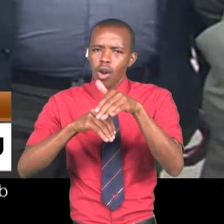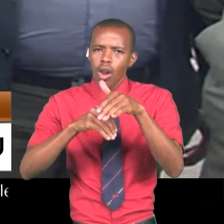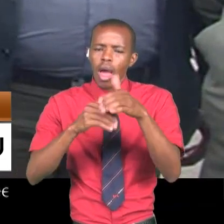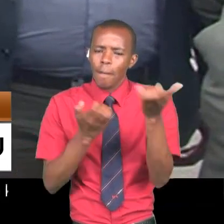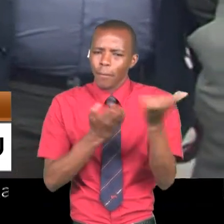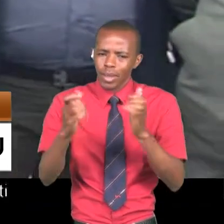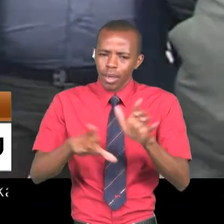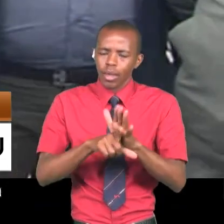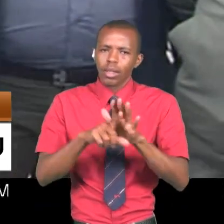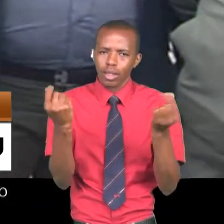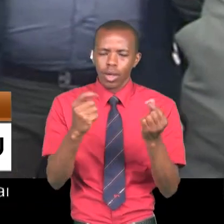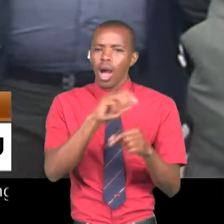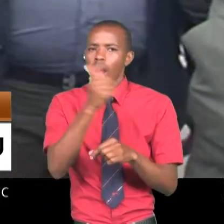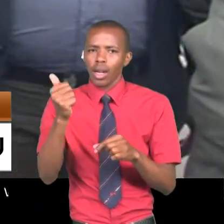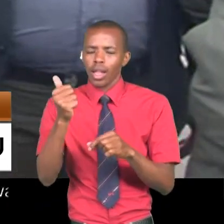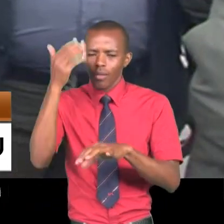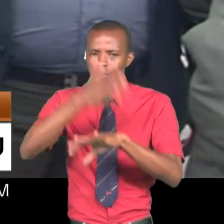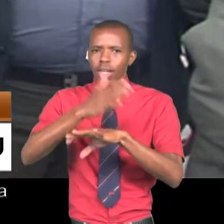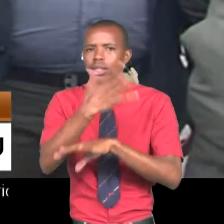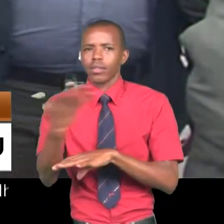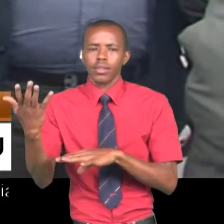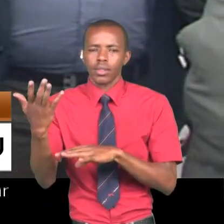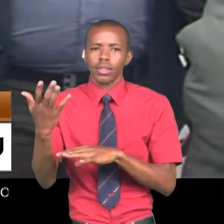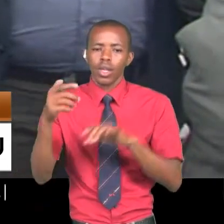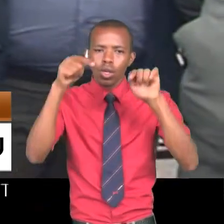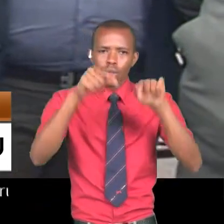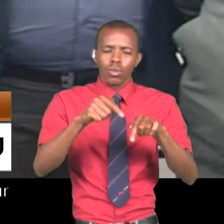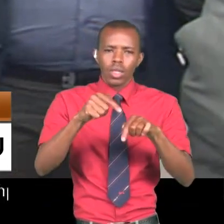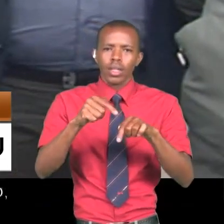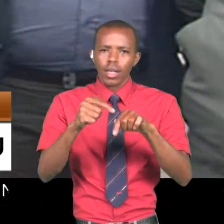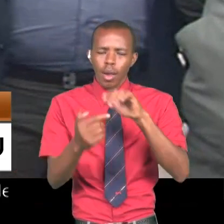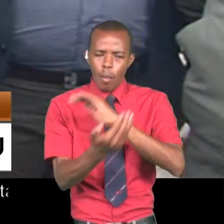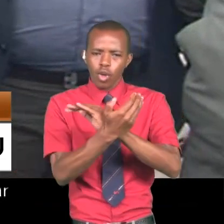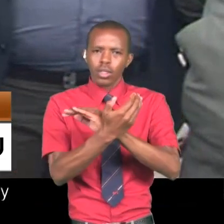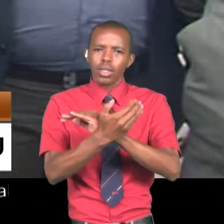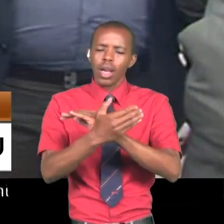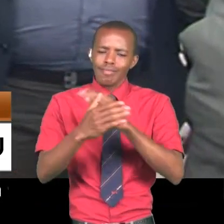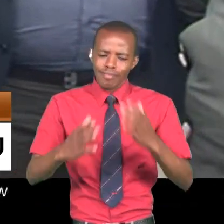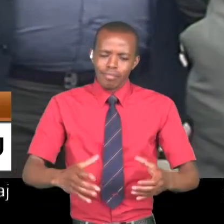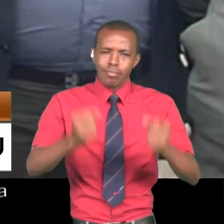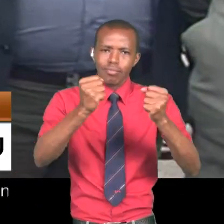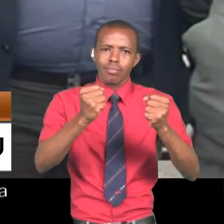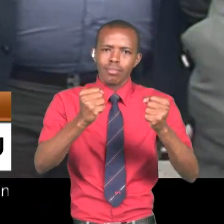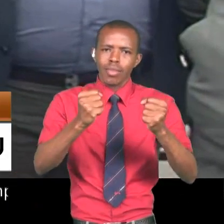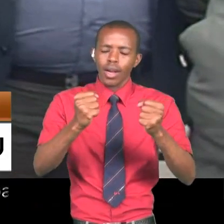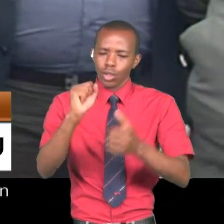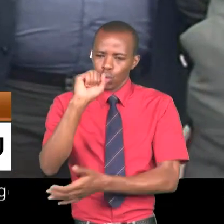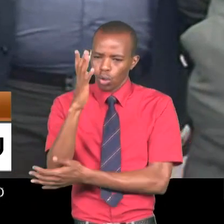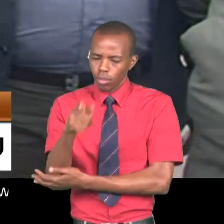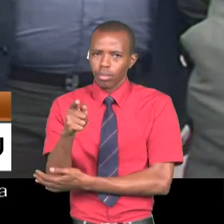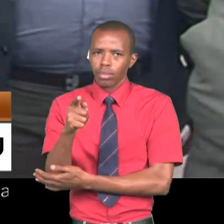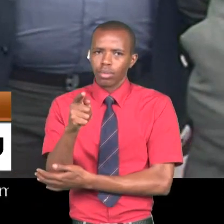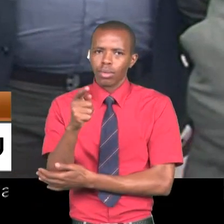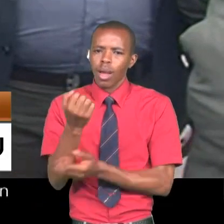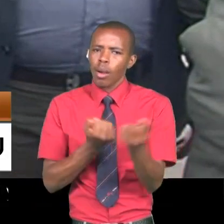na other counterfeit goods. So leo Alvajiri waliweza kushika Sandalwood. Ikiwa ime